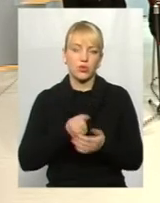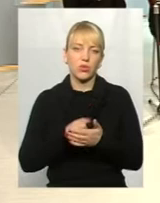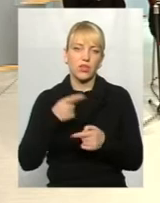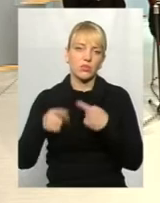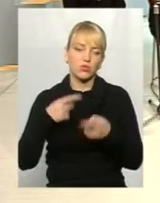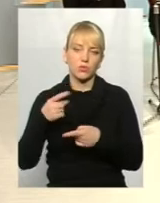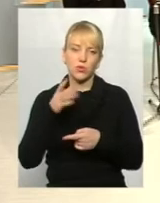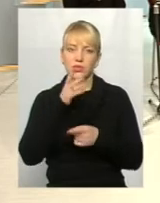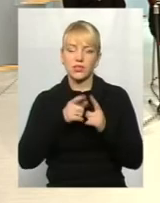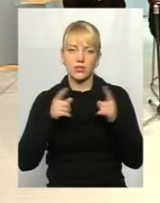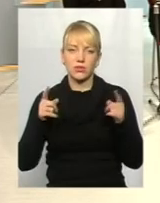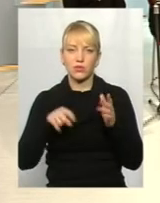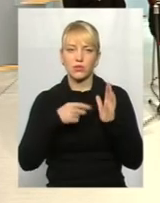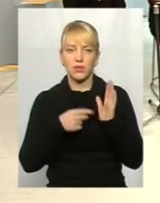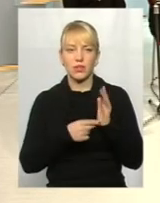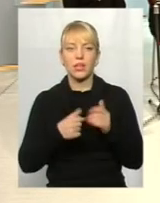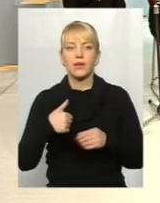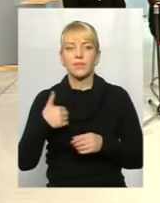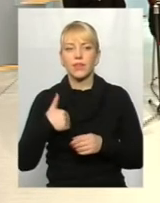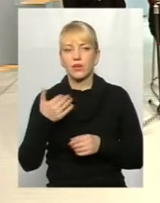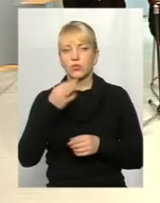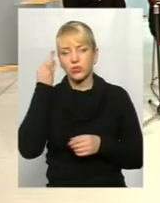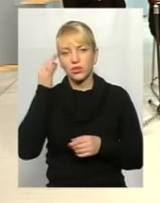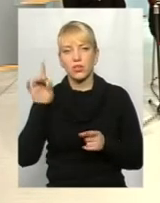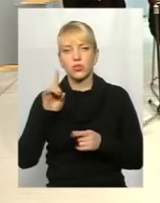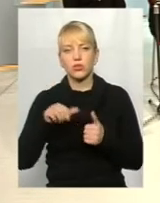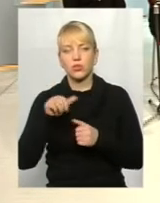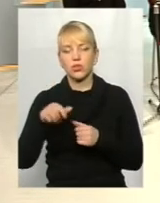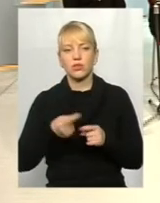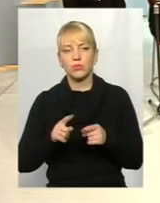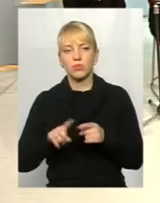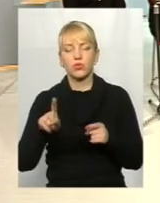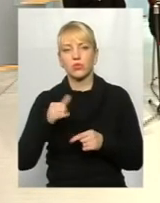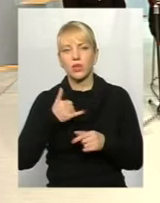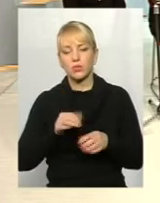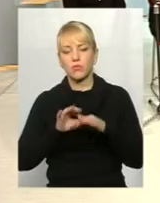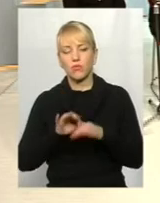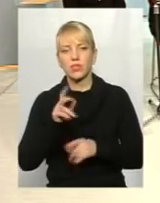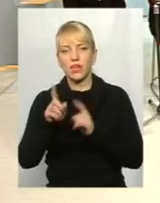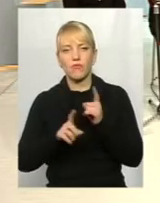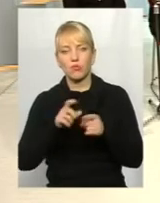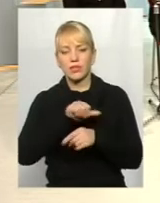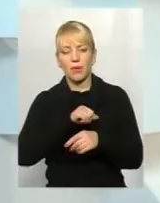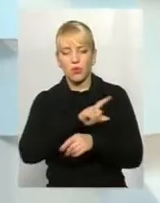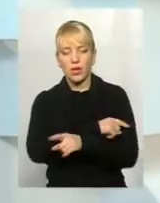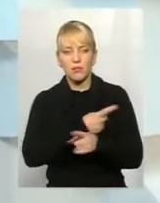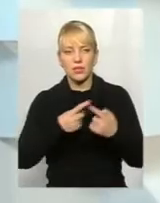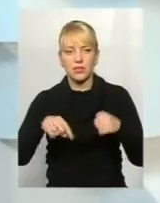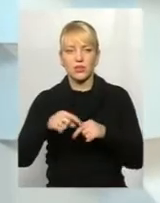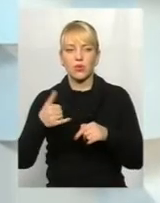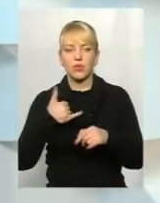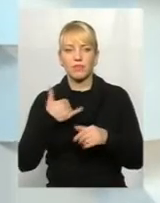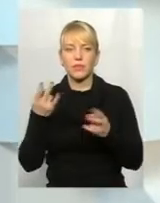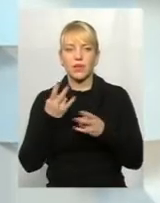Я хочу просто додати, крім того, що у нас проводиться реформування самої медицини, нам треба міняти